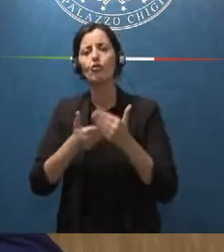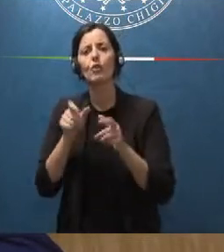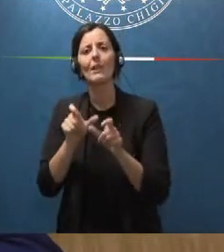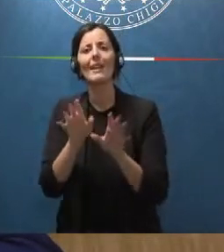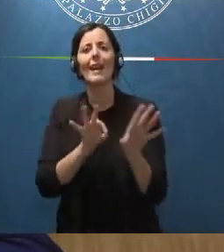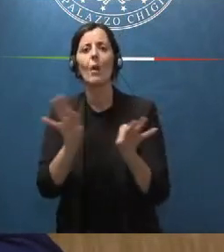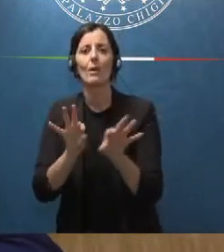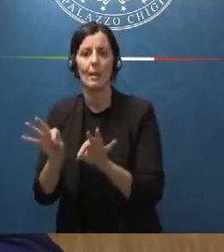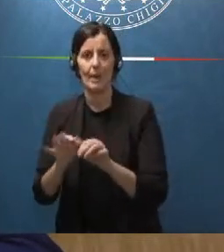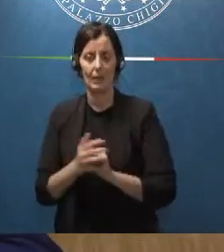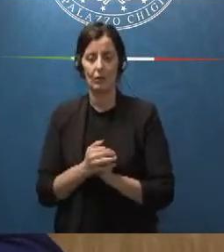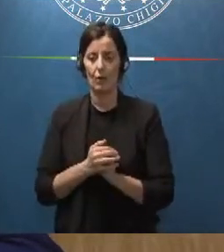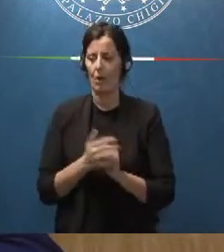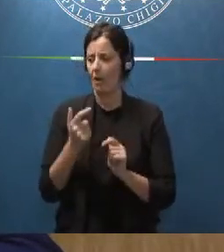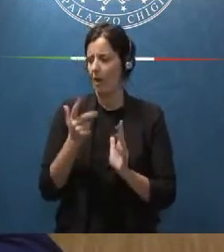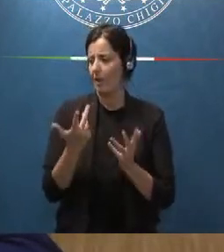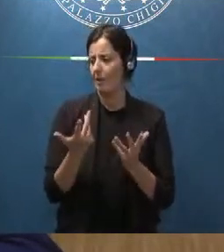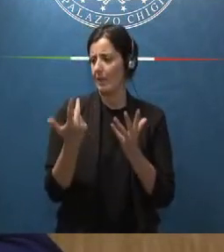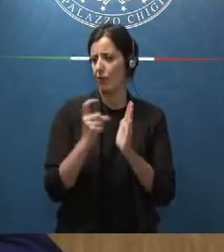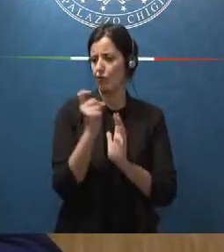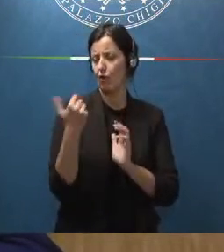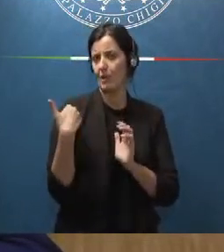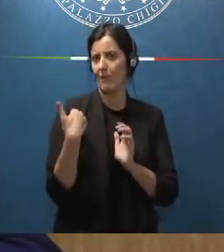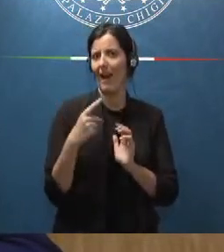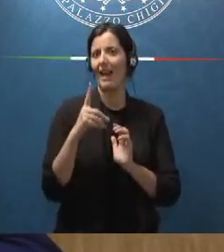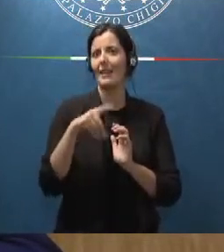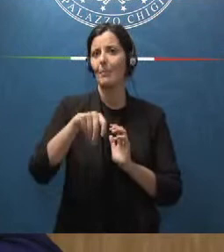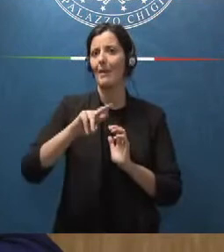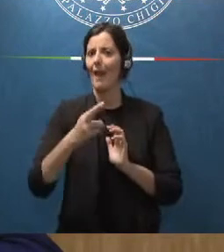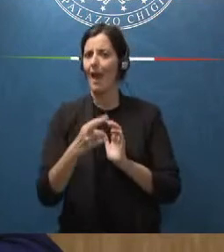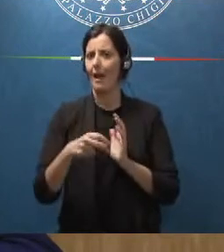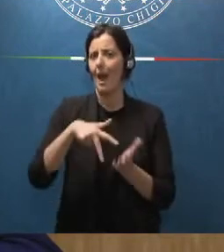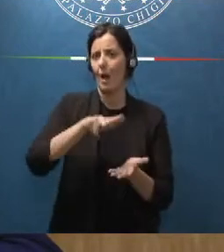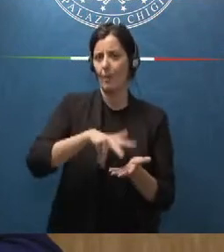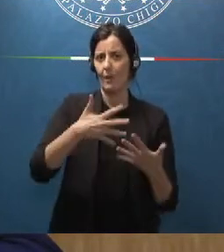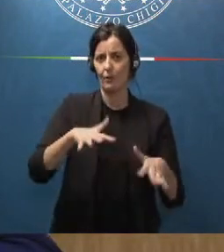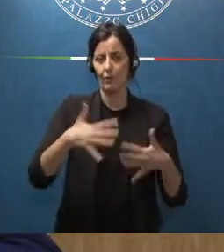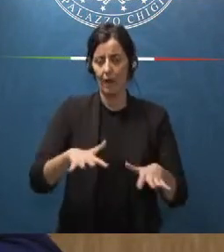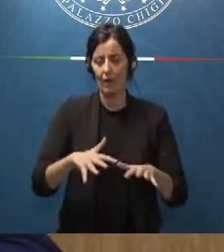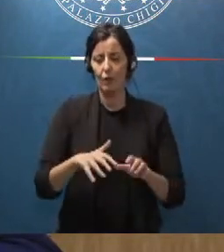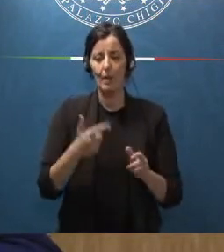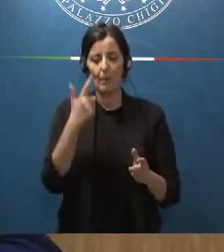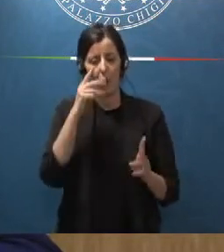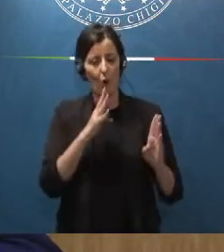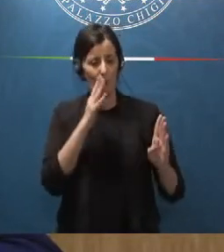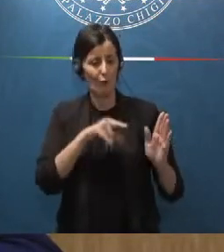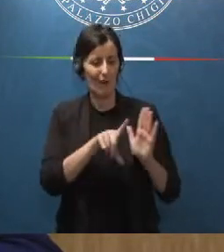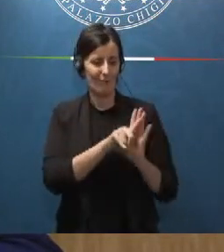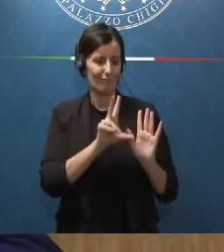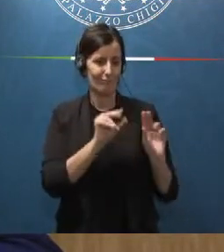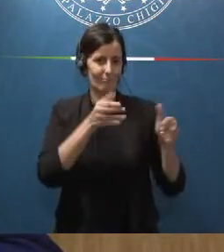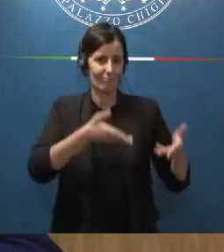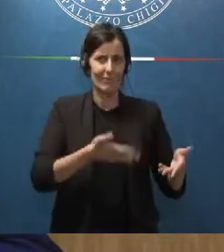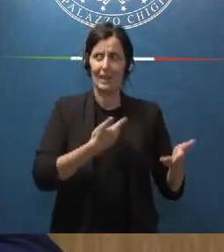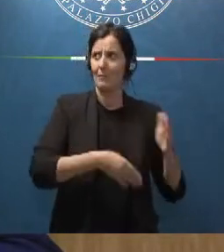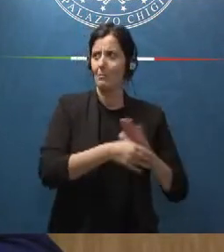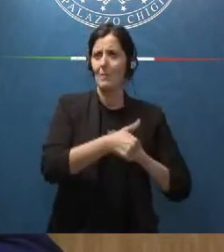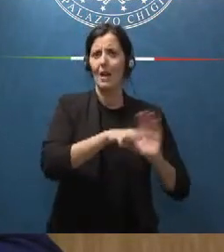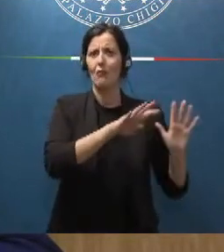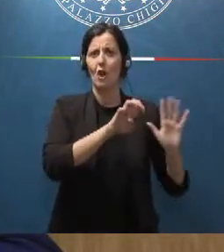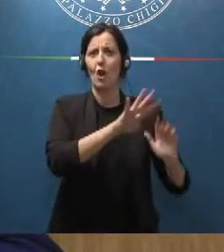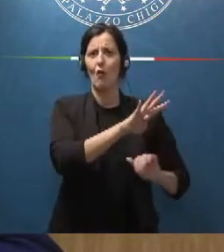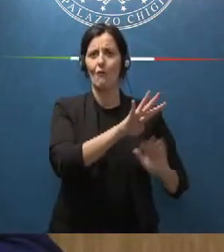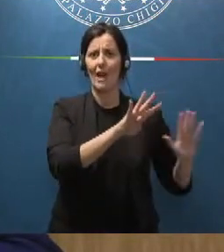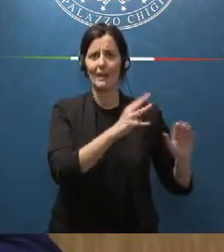approvato dieci giorni fa un DPR che innova rispetto alla normativa vigente che risale nel 1994